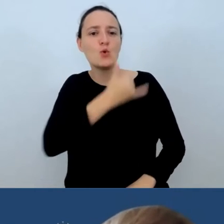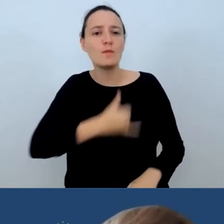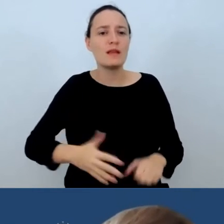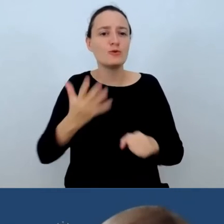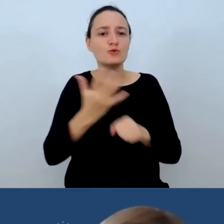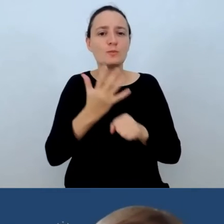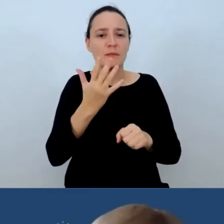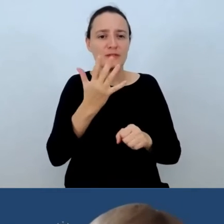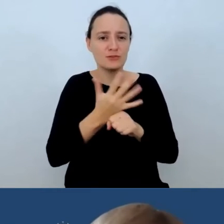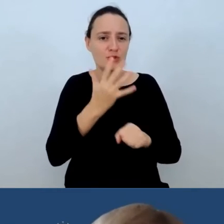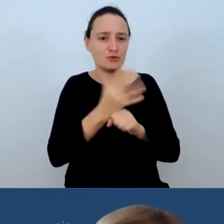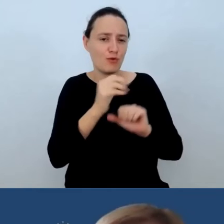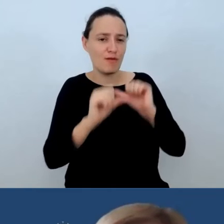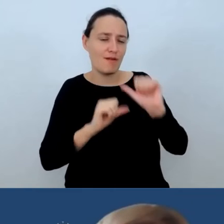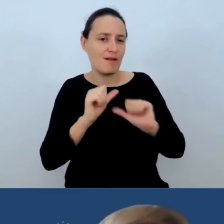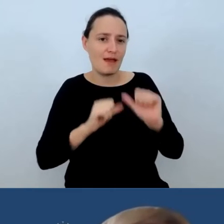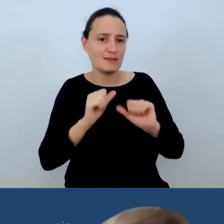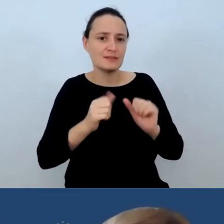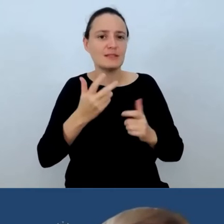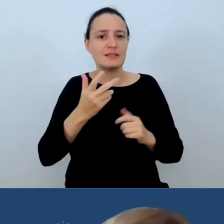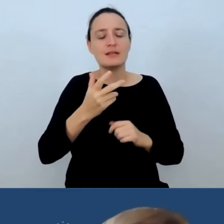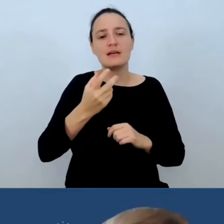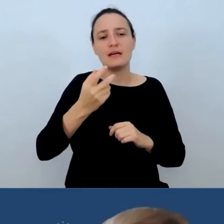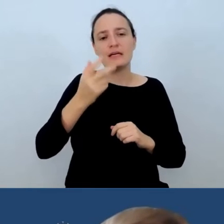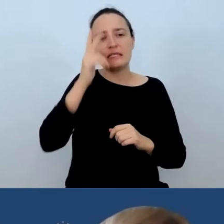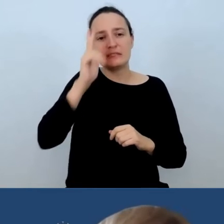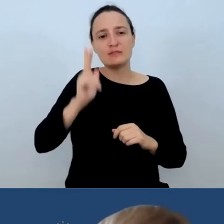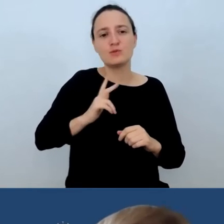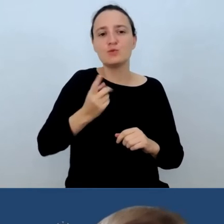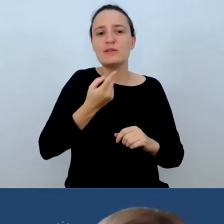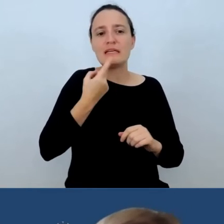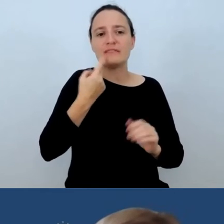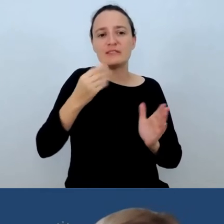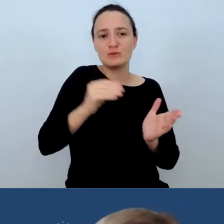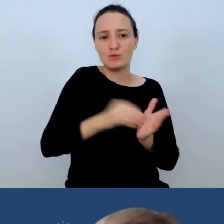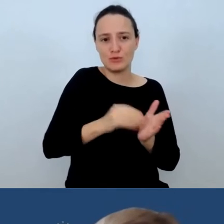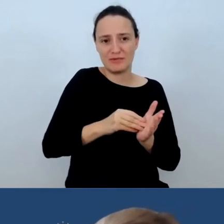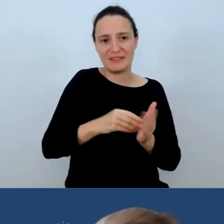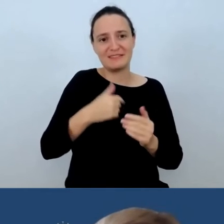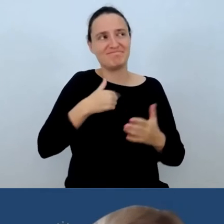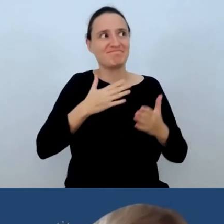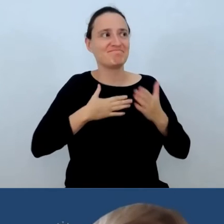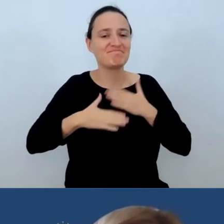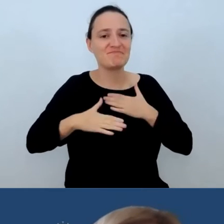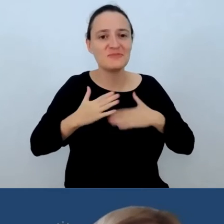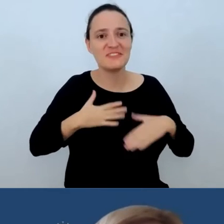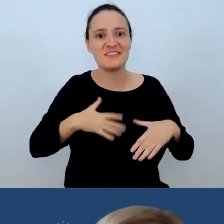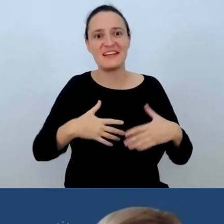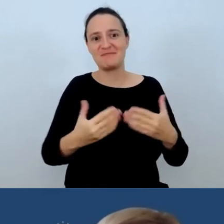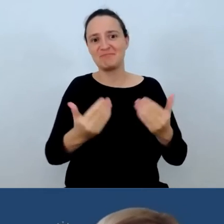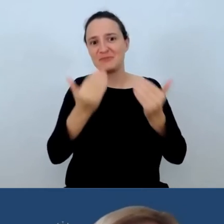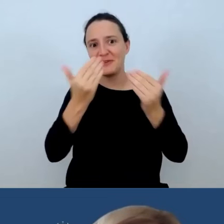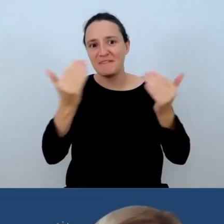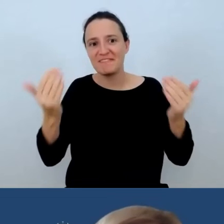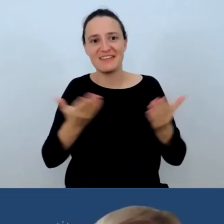Olimpistyki Stosowanej. Jest to dla mnie ogromny zaszczyt i przyjemność powitać